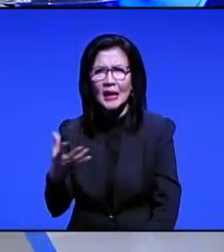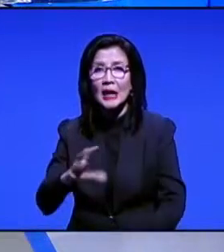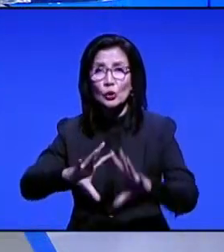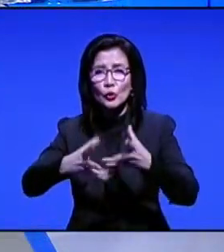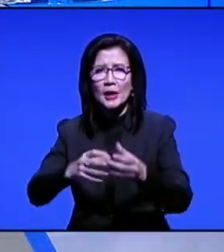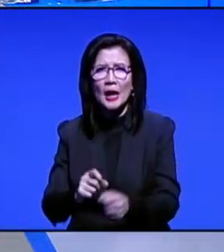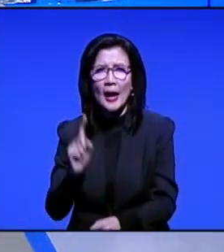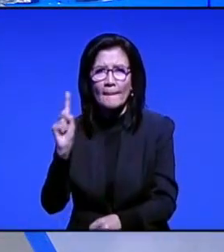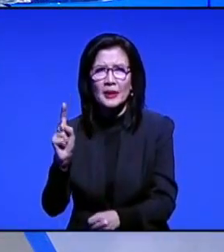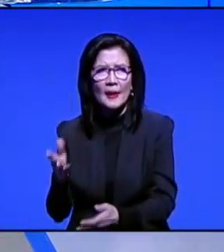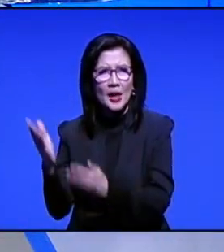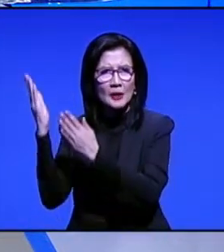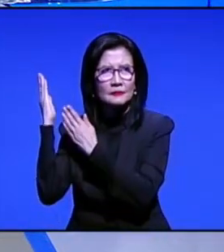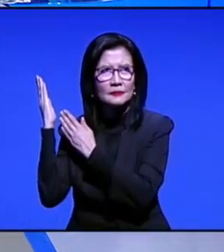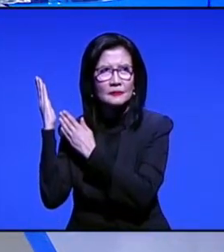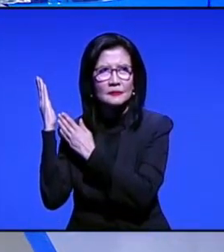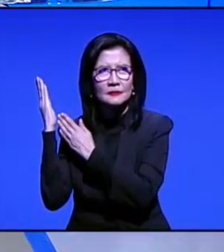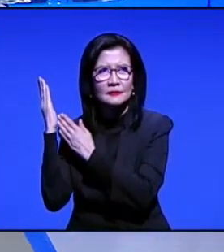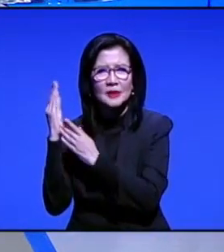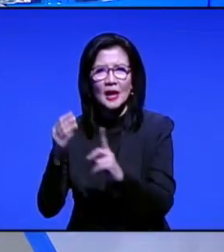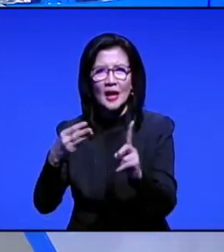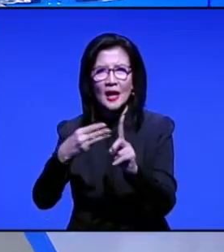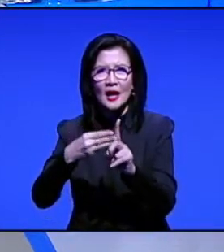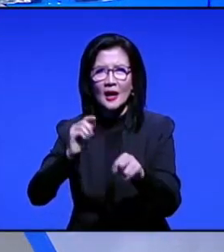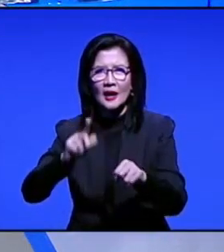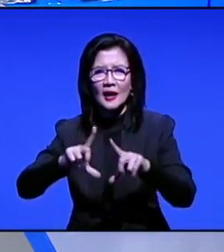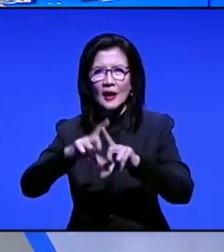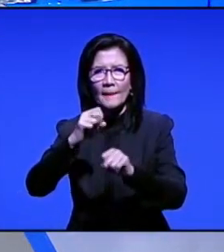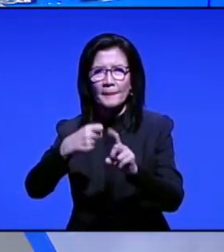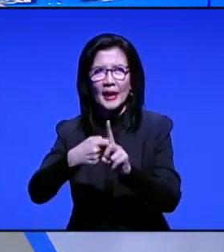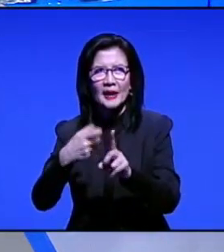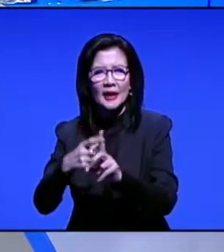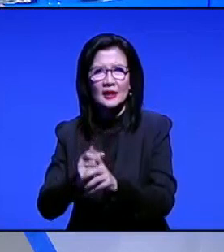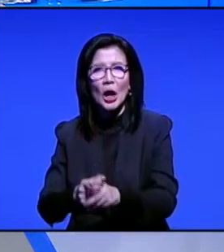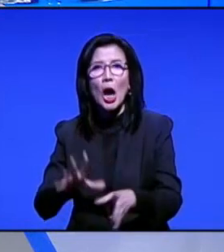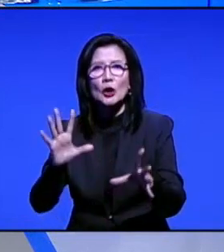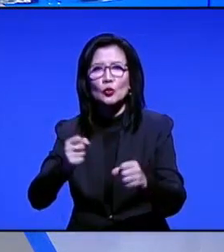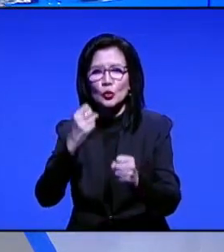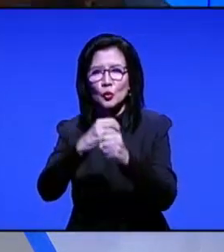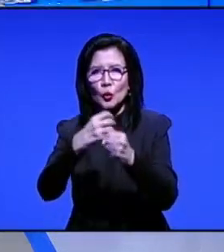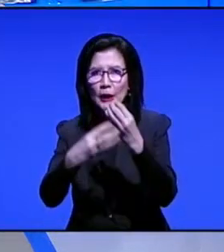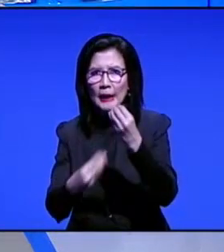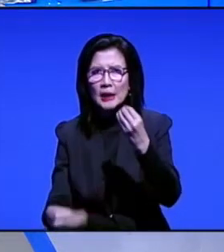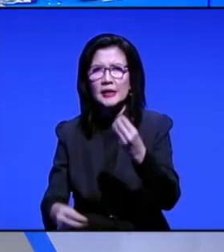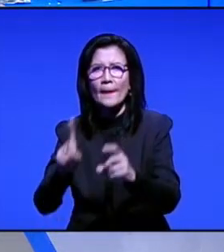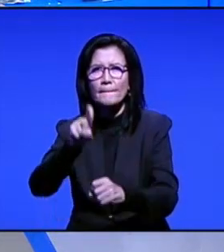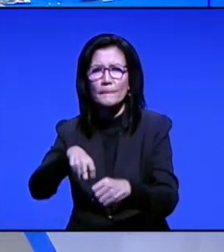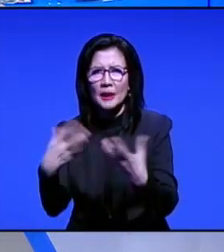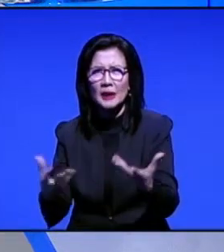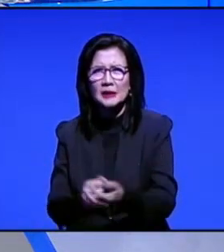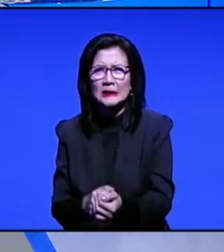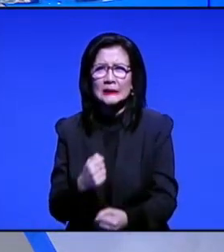Pertama, The Black Death adalah salah satu penyakit yang menghancurkan sebuah generasi. Epidemi ini banyak diabadikan